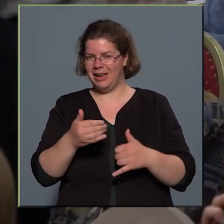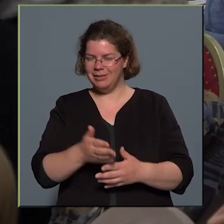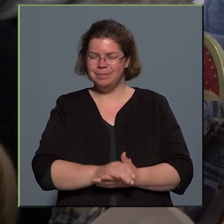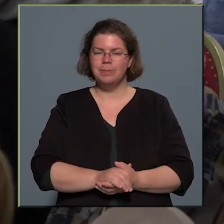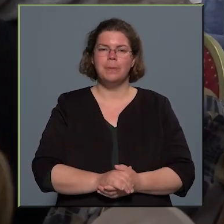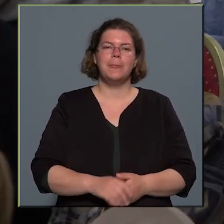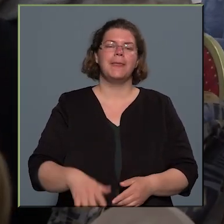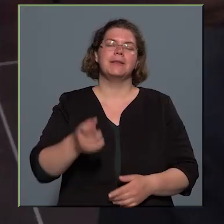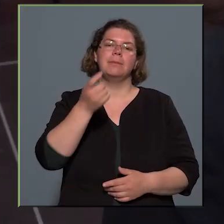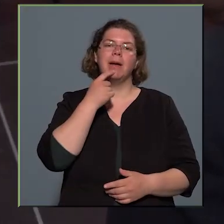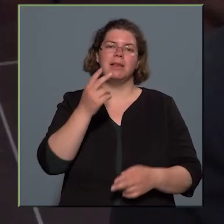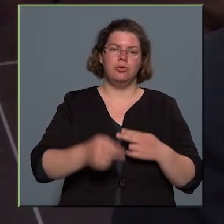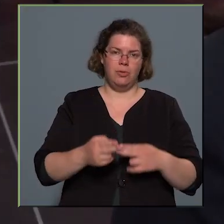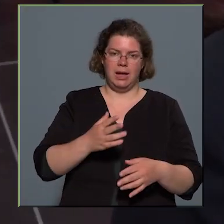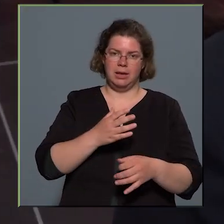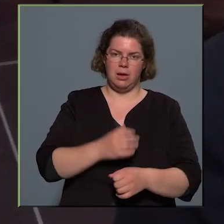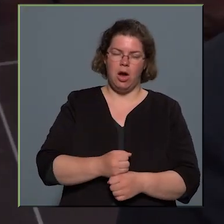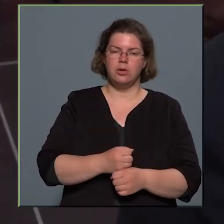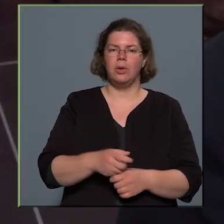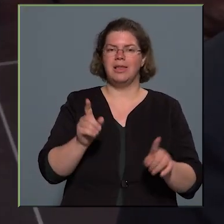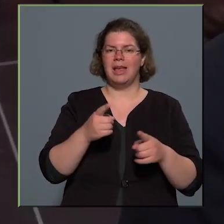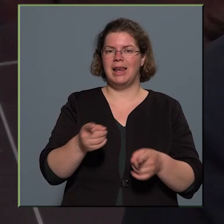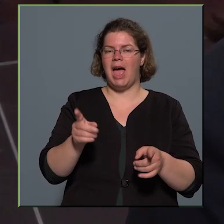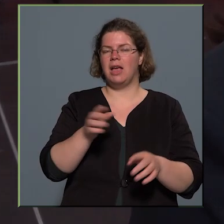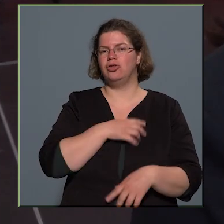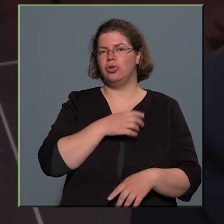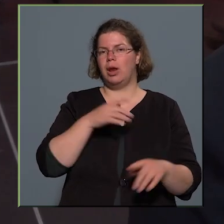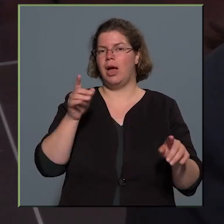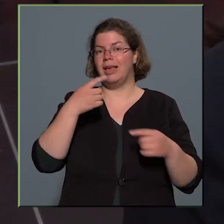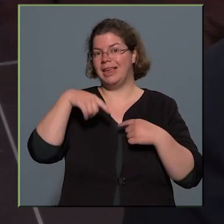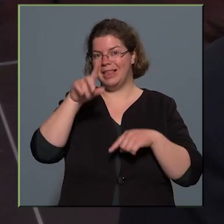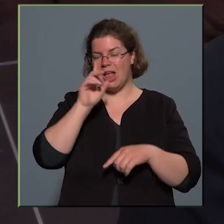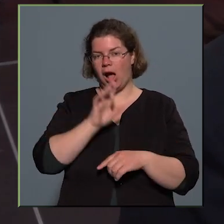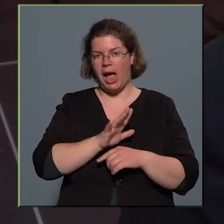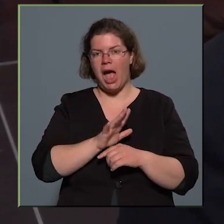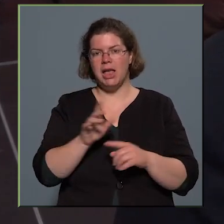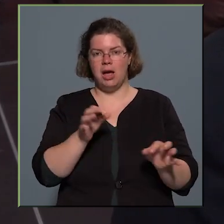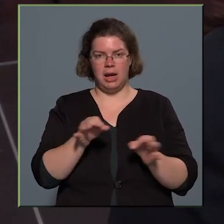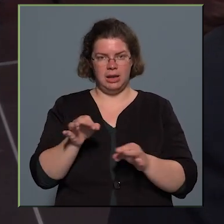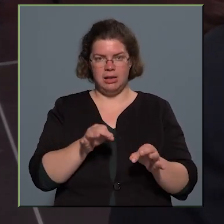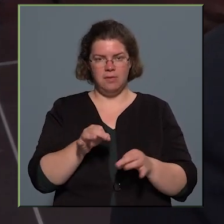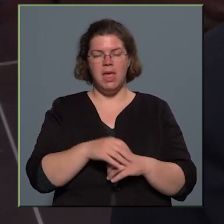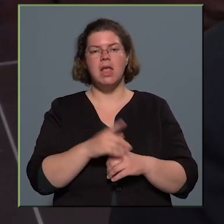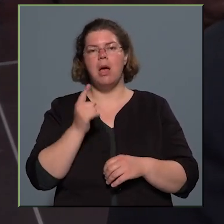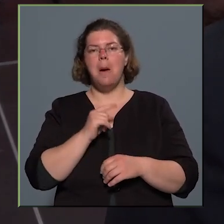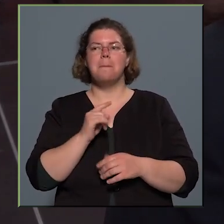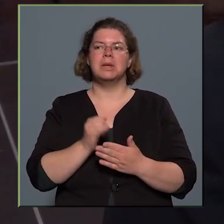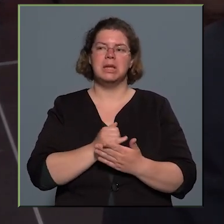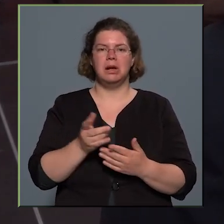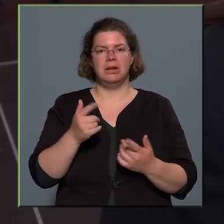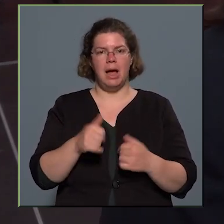Aztán március végén tartjuk a zeneiskolánki éjszakája című rendezvényünket, amely igazából